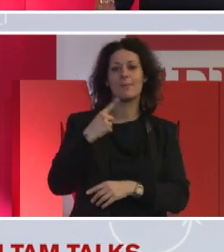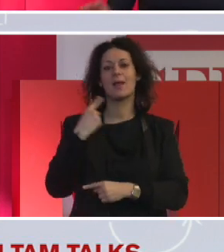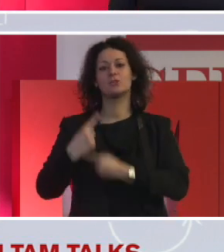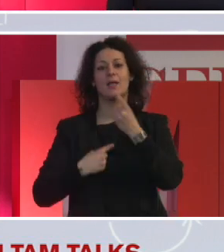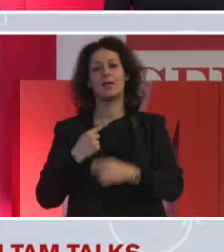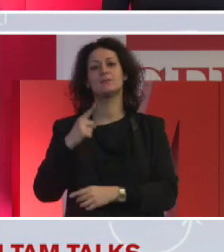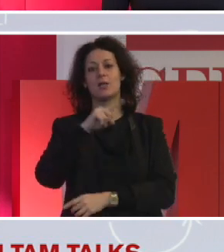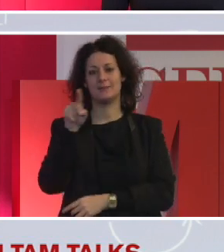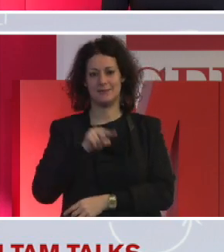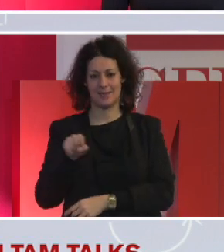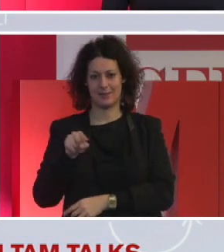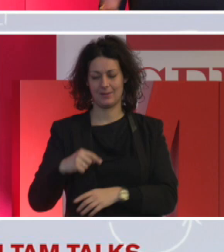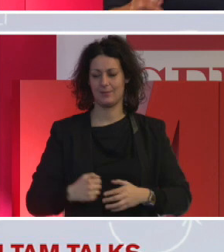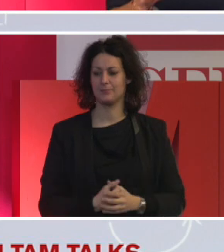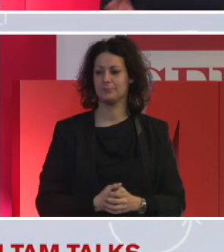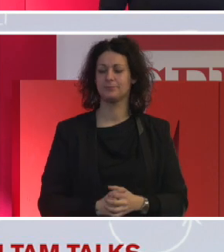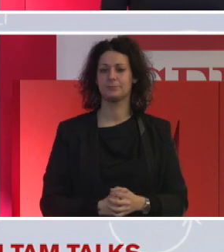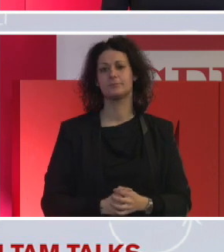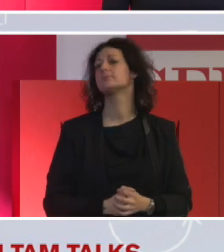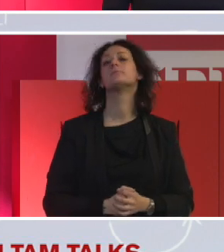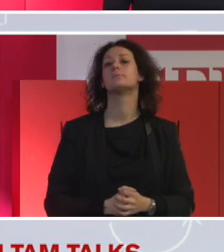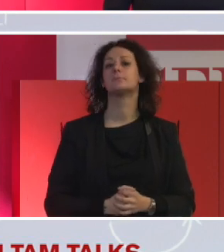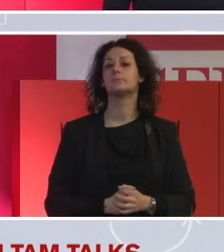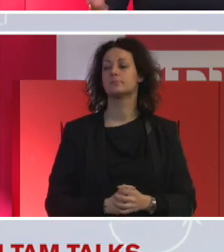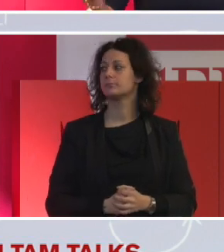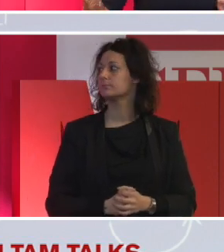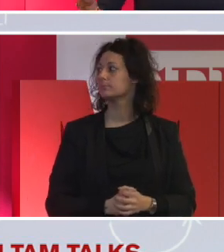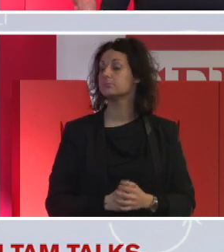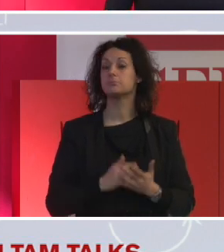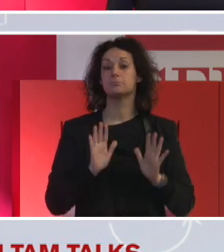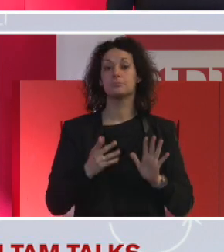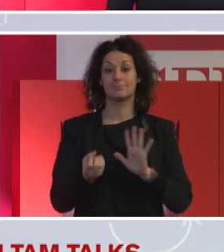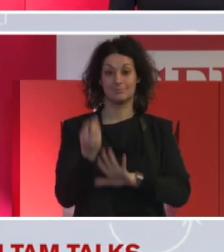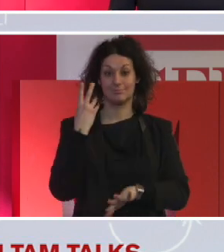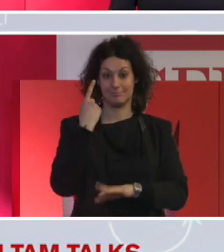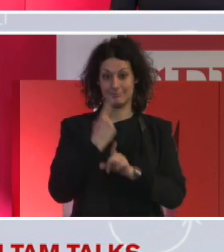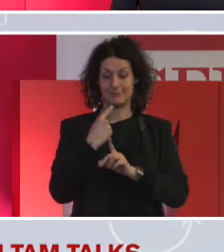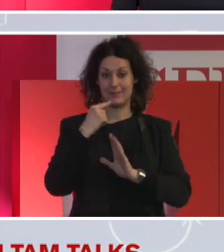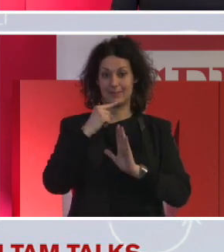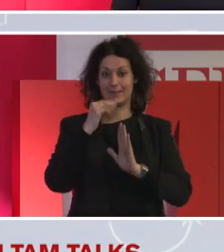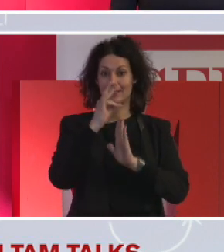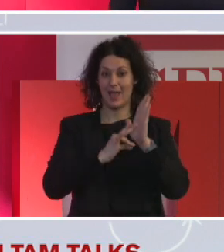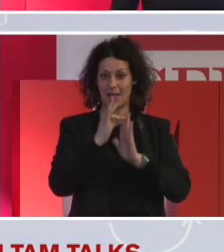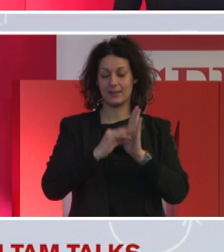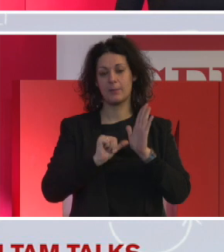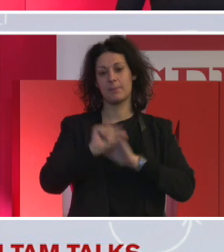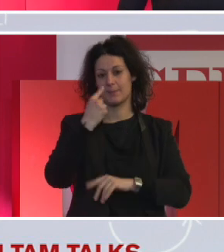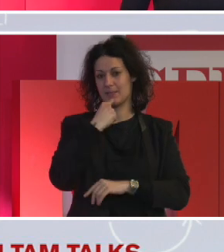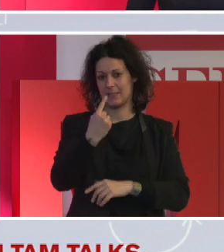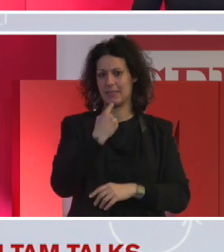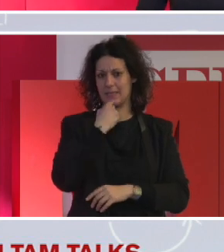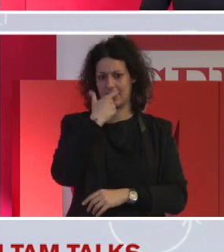Però prima di presentare i propri dati, in realtà quello che faccio è una conseguenza di chi sono. Io